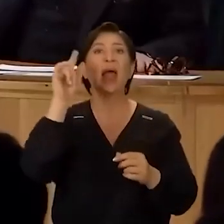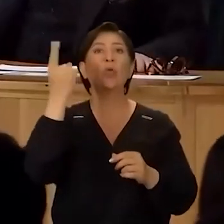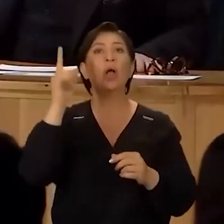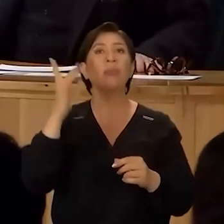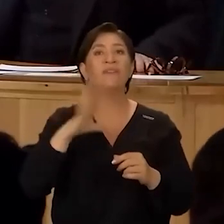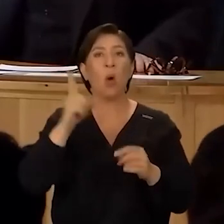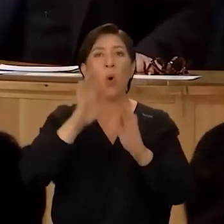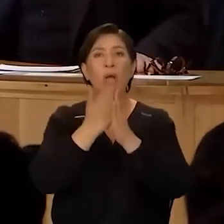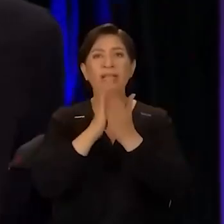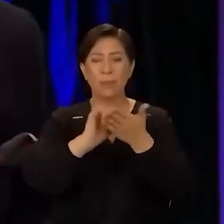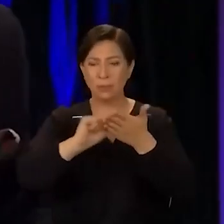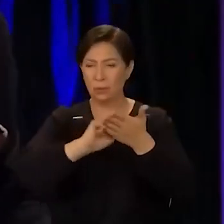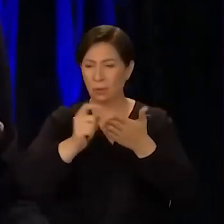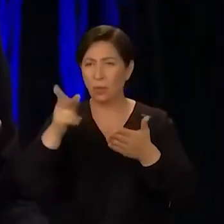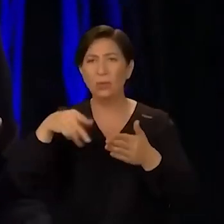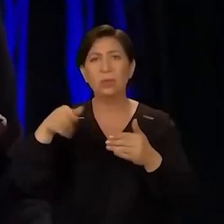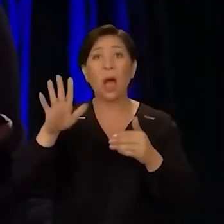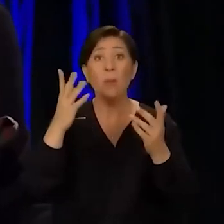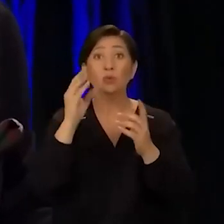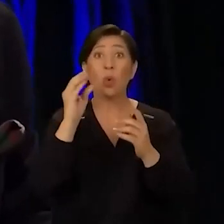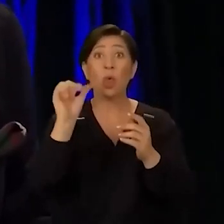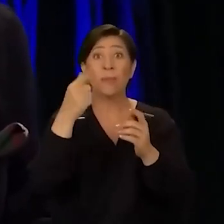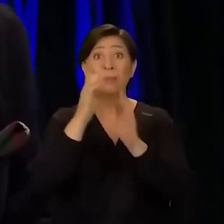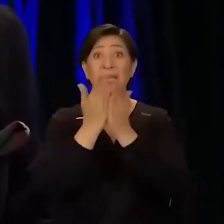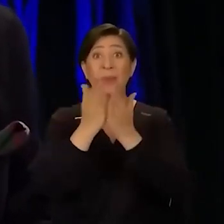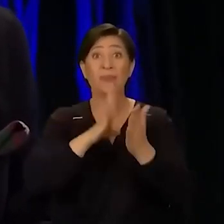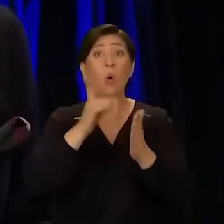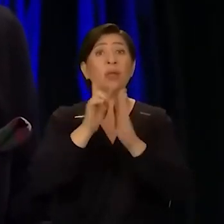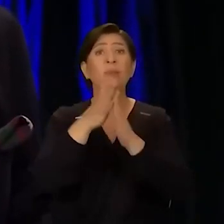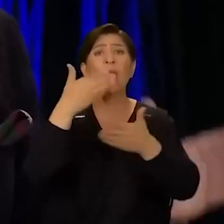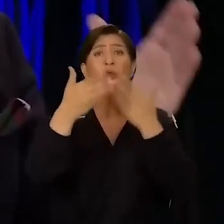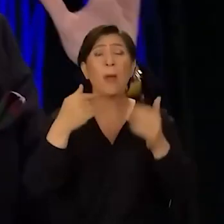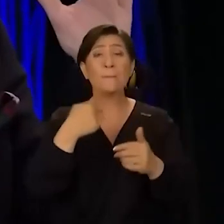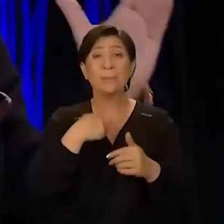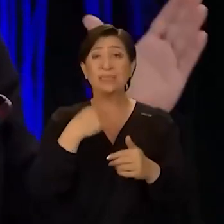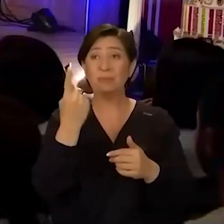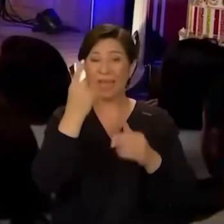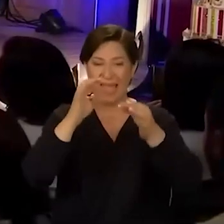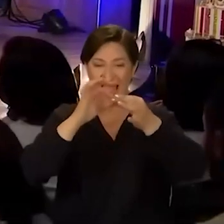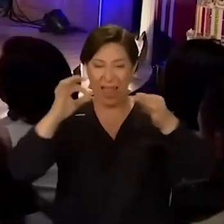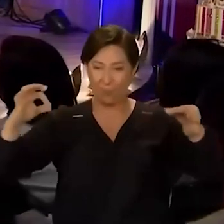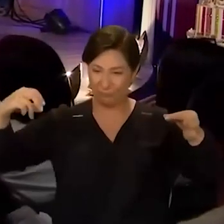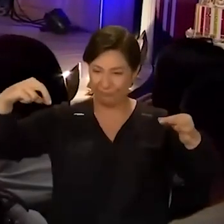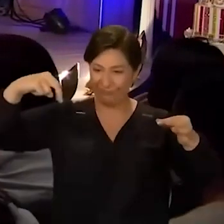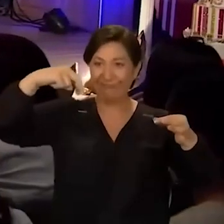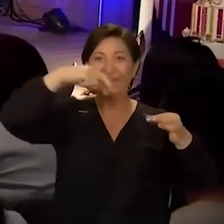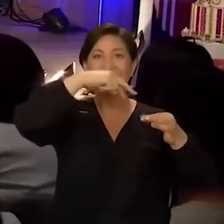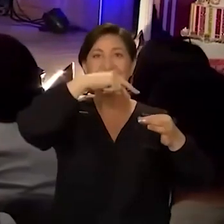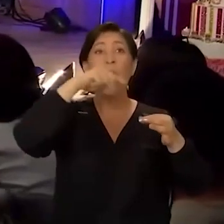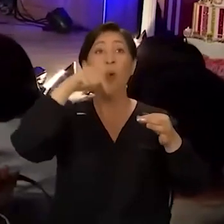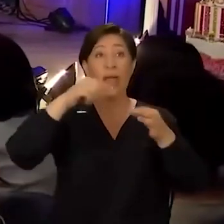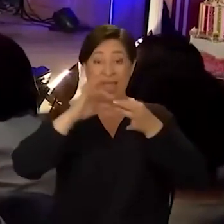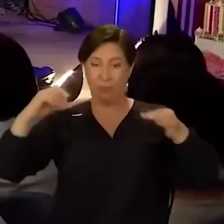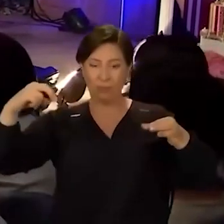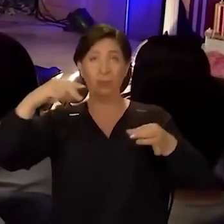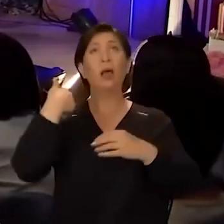O kitabında, öldü gitti ama çok önemli bir kitabı var. O kitabında anlatıyor. Diyor ki, biz bir ip cambazını diyor, ipin